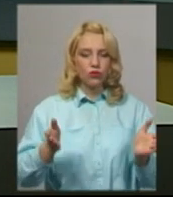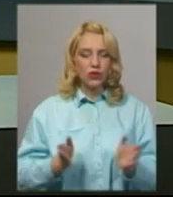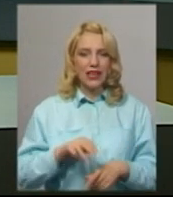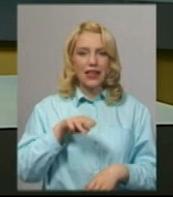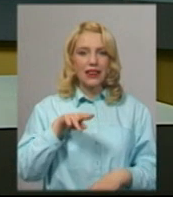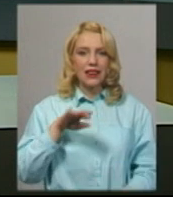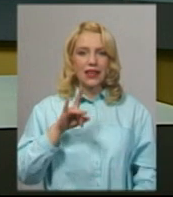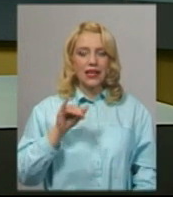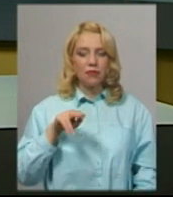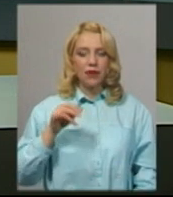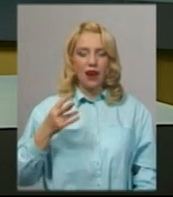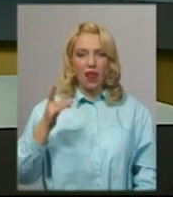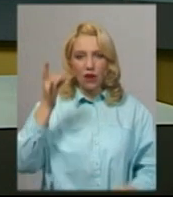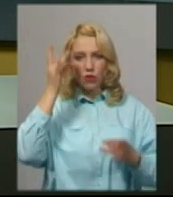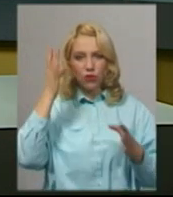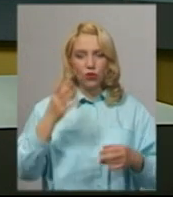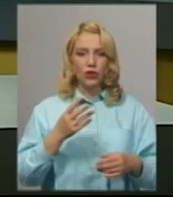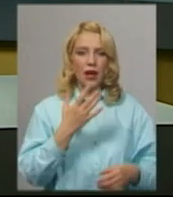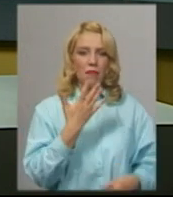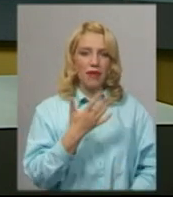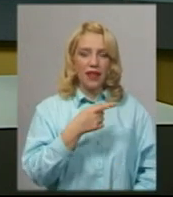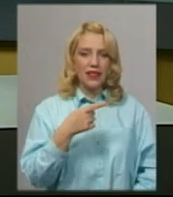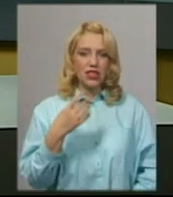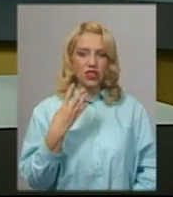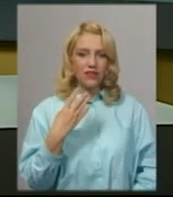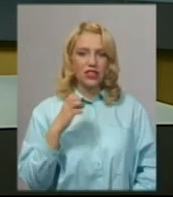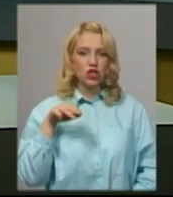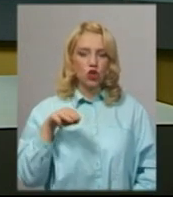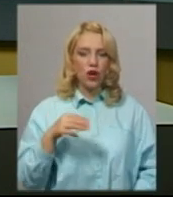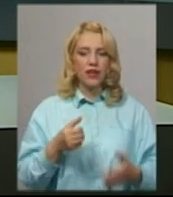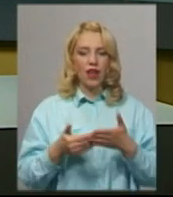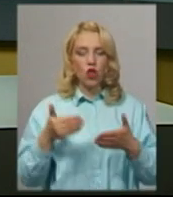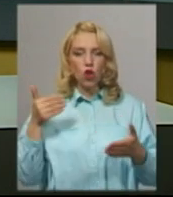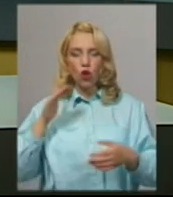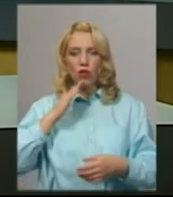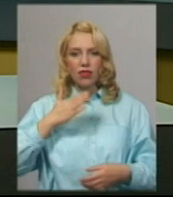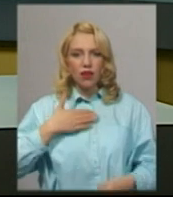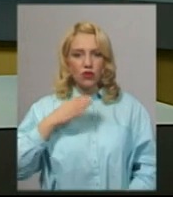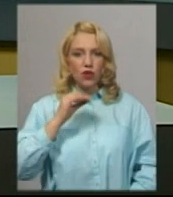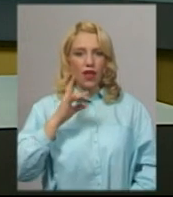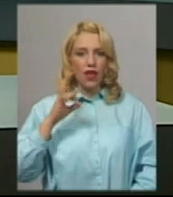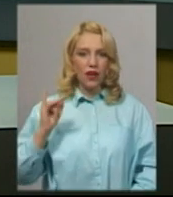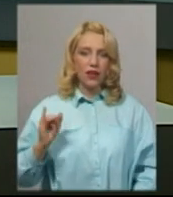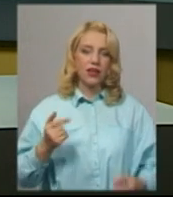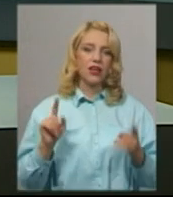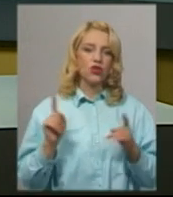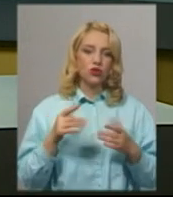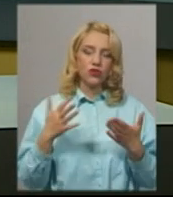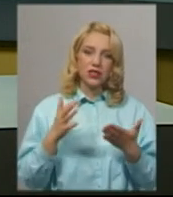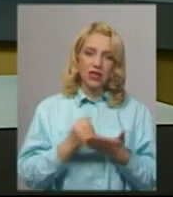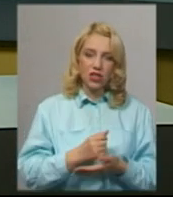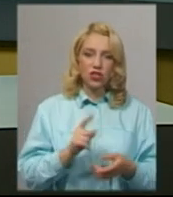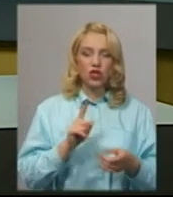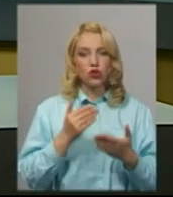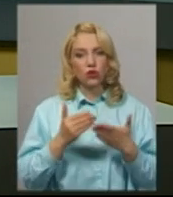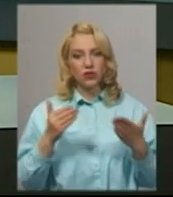культури, датується 5-4 тисячоліттям до нашої ери. Що й знайшли археологи та що вже експонується в музеї знає